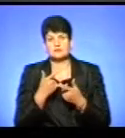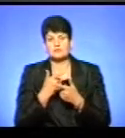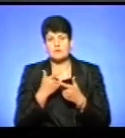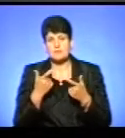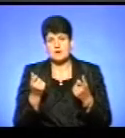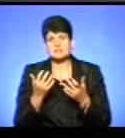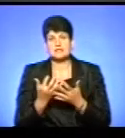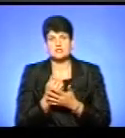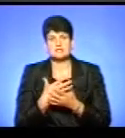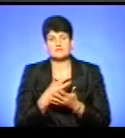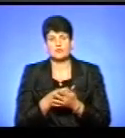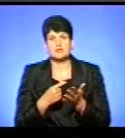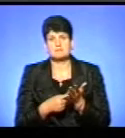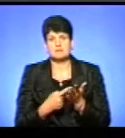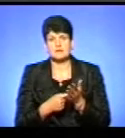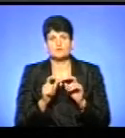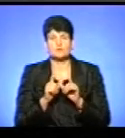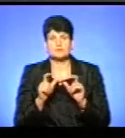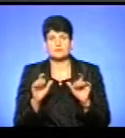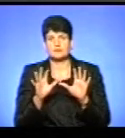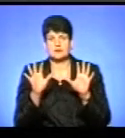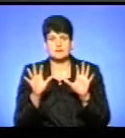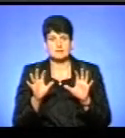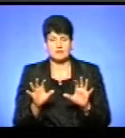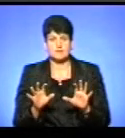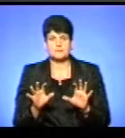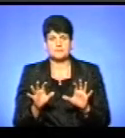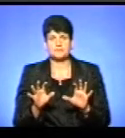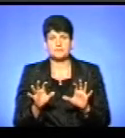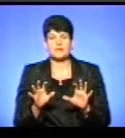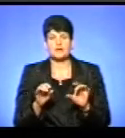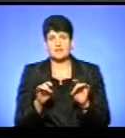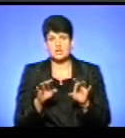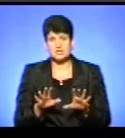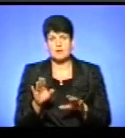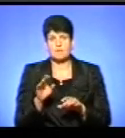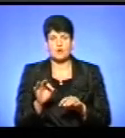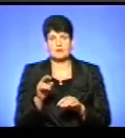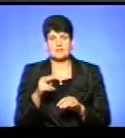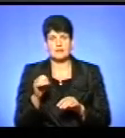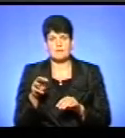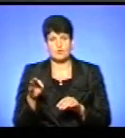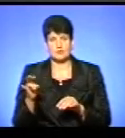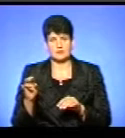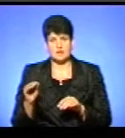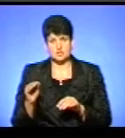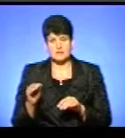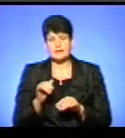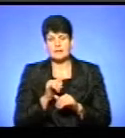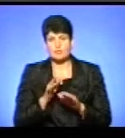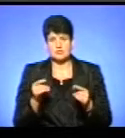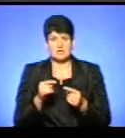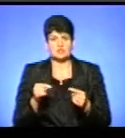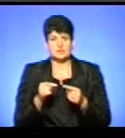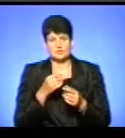знайшла свої підтвердження і об'єкти встановлені незаконно, так само вони готують проєкти рішення виконковому про демонтаж. І, насправді, не можна чітко сказати,